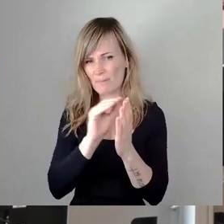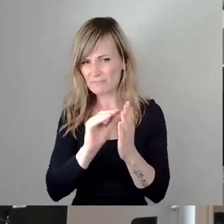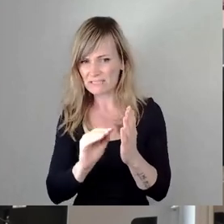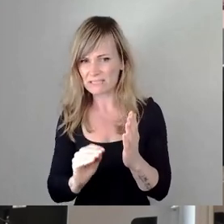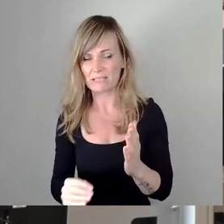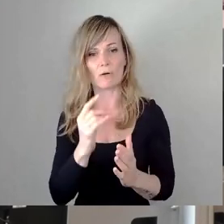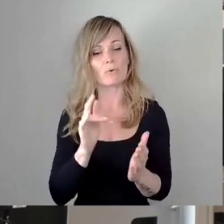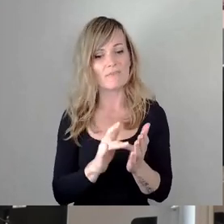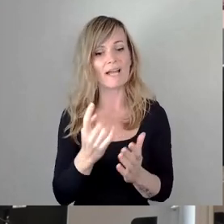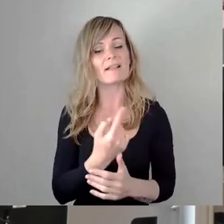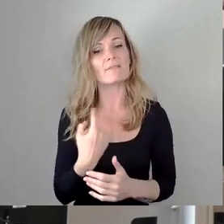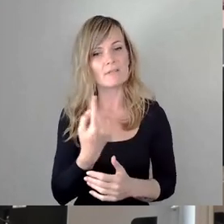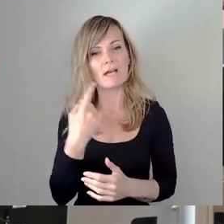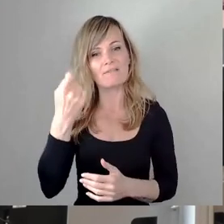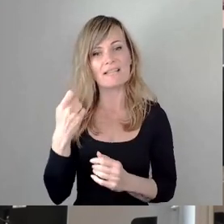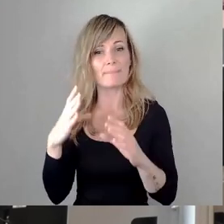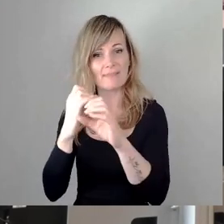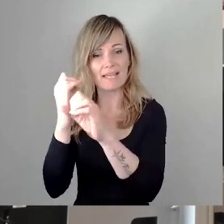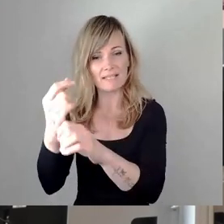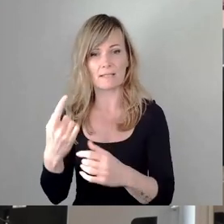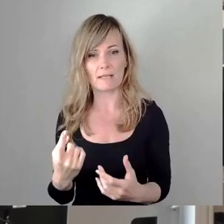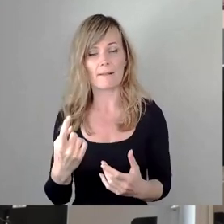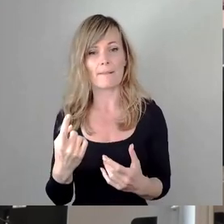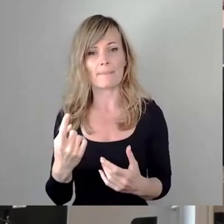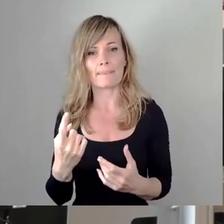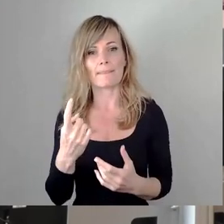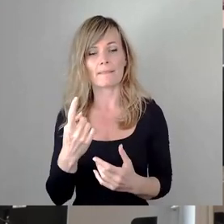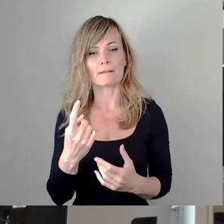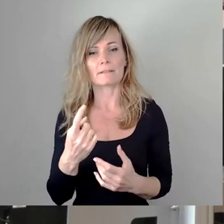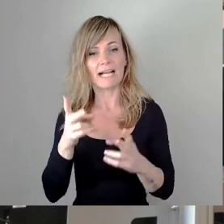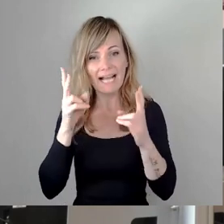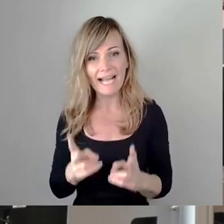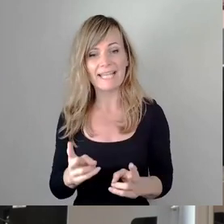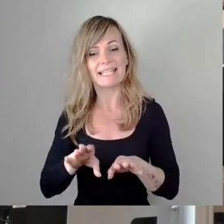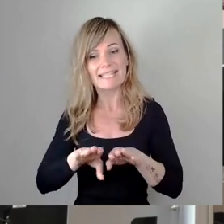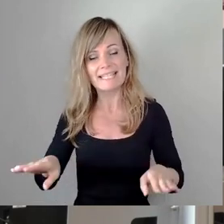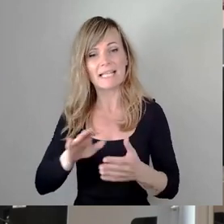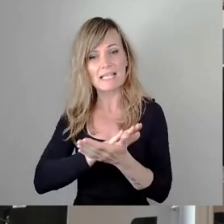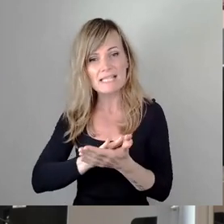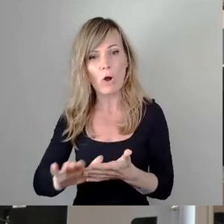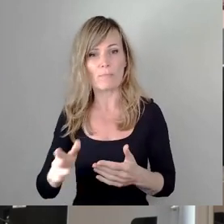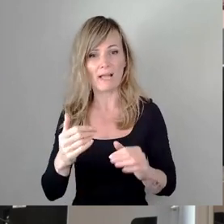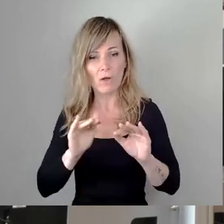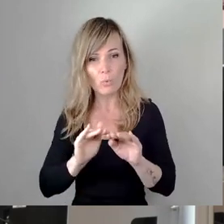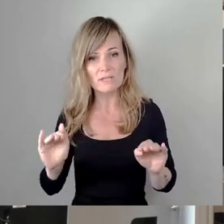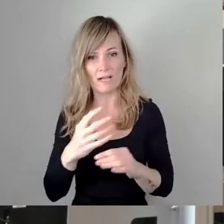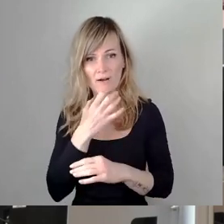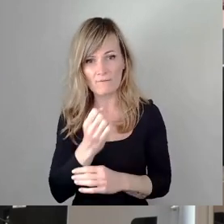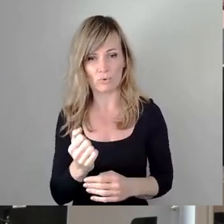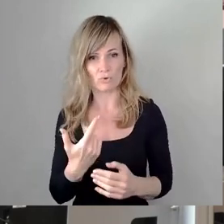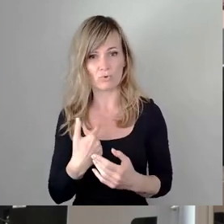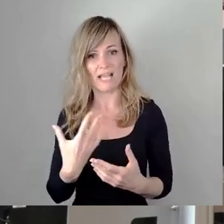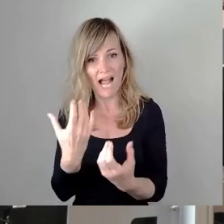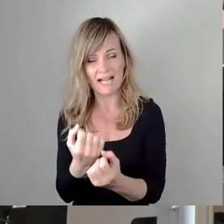die Filmnächte auf eine rechtlich saubere, sichere Grundlage stellen wollen und sie erhalten